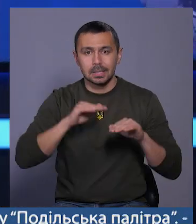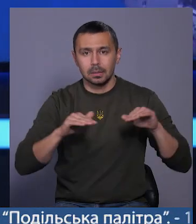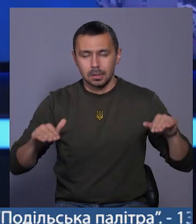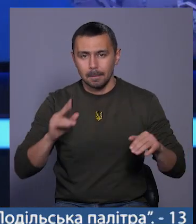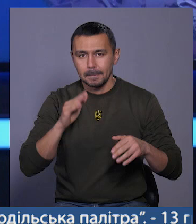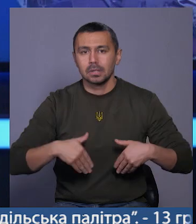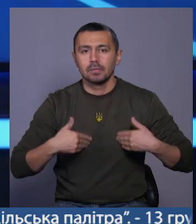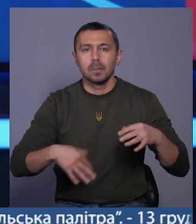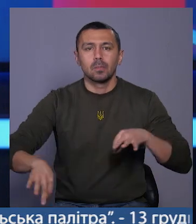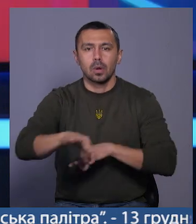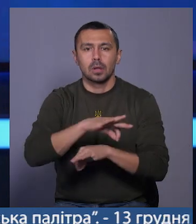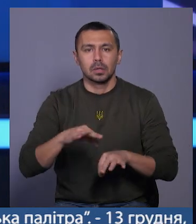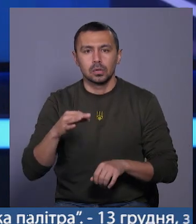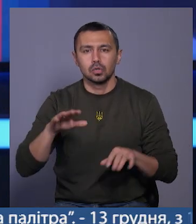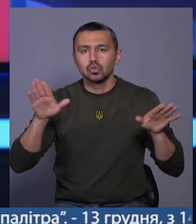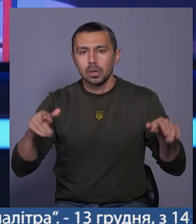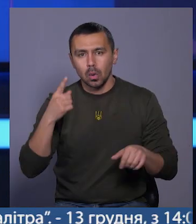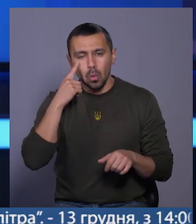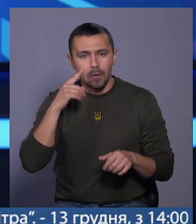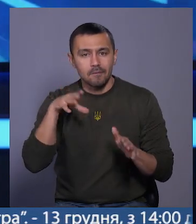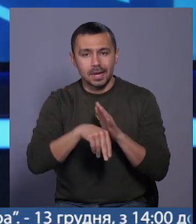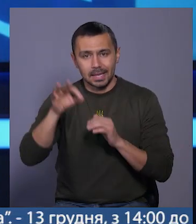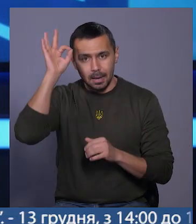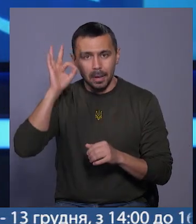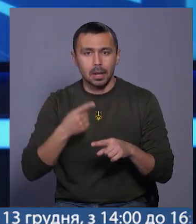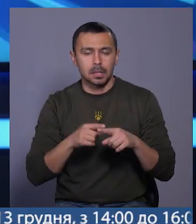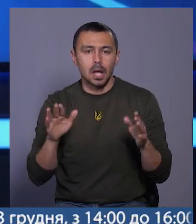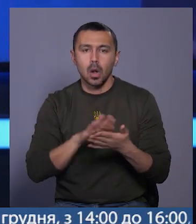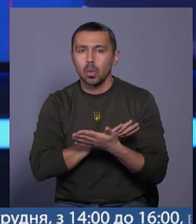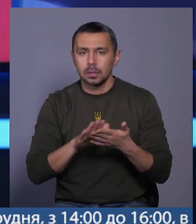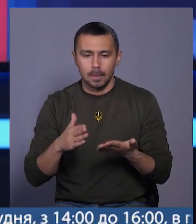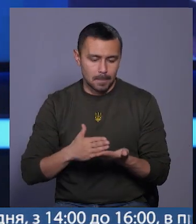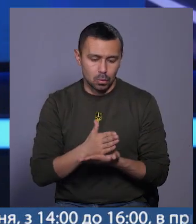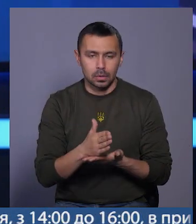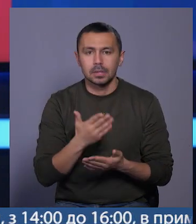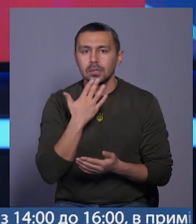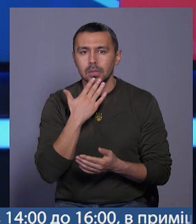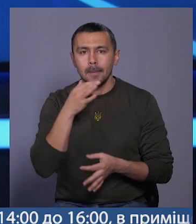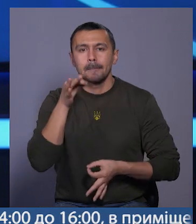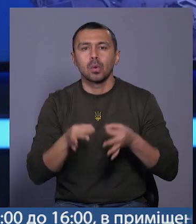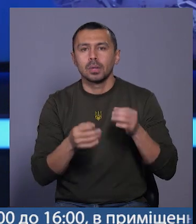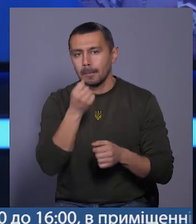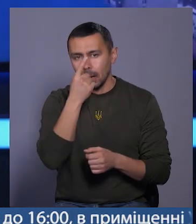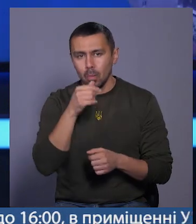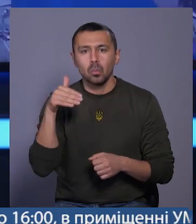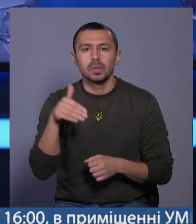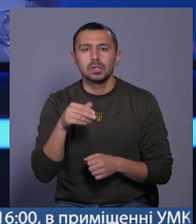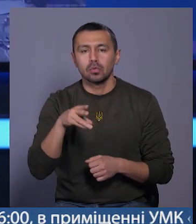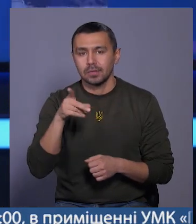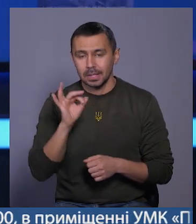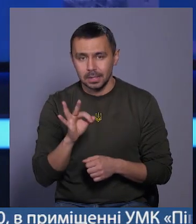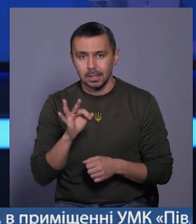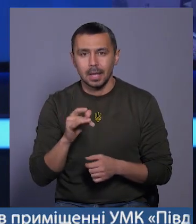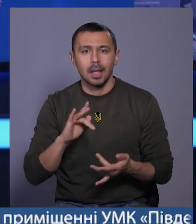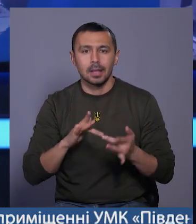презентували проєкт «Соколини око» у Німеччині. Це екологічний маршрут національним природним парком «Подільські тофтри» та